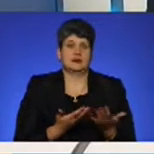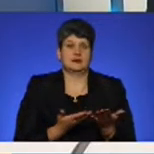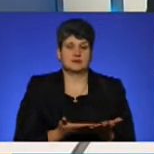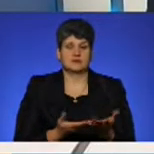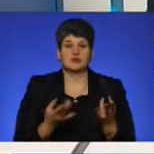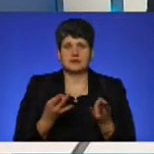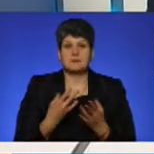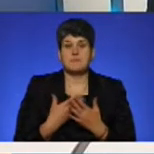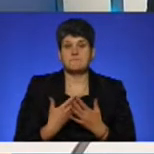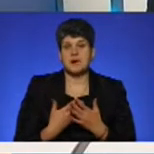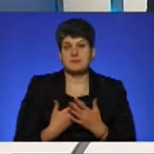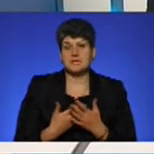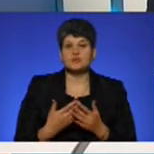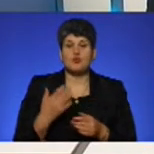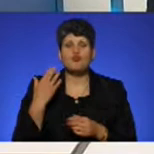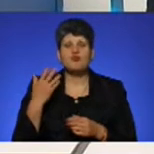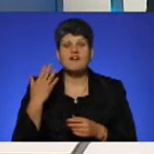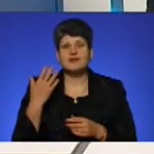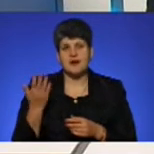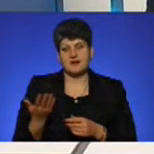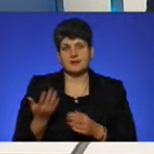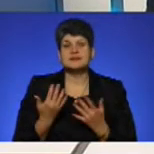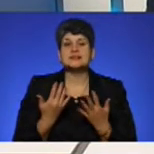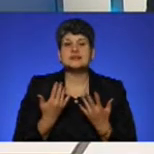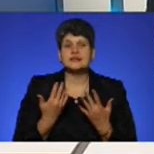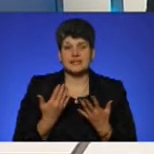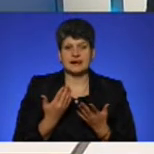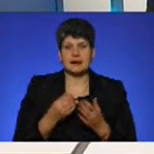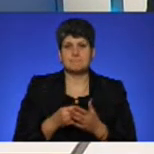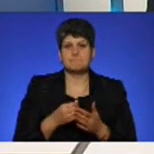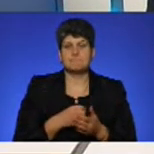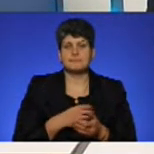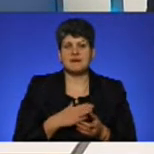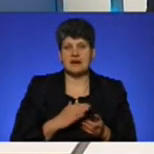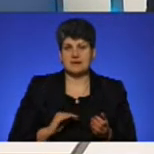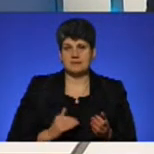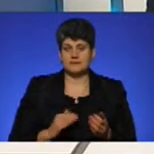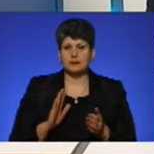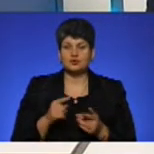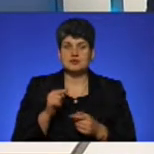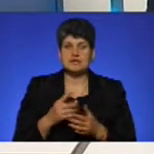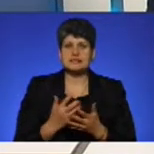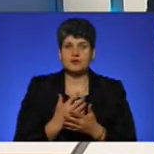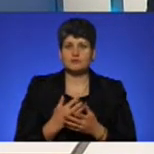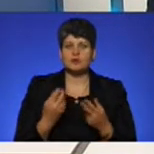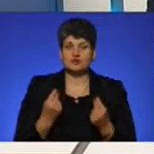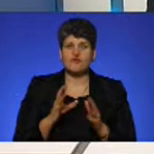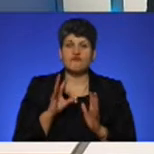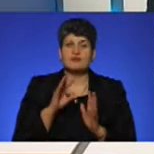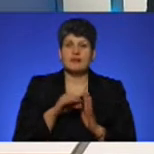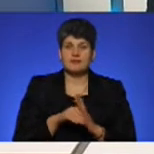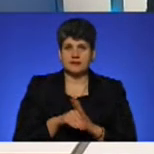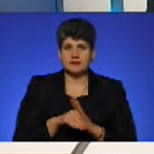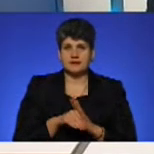треба приблизно тоді уявляти, скільки приватні перевізники будуть з тих зароблених грошей вкладати в,